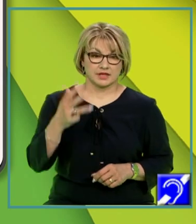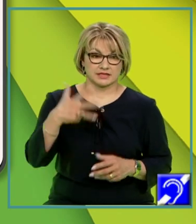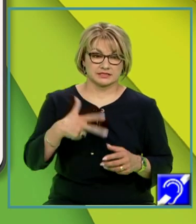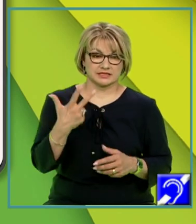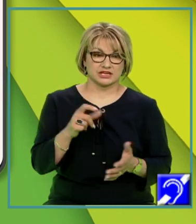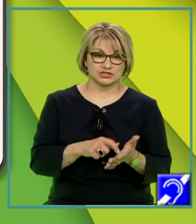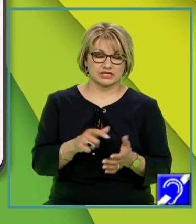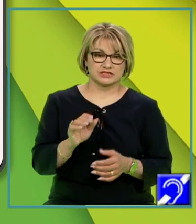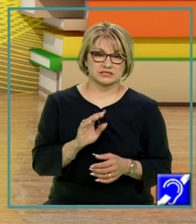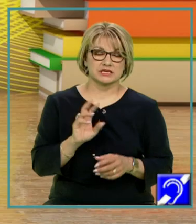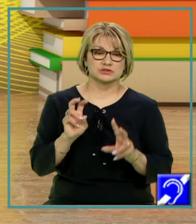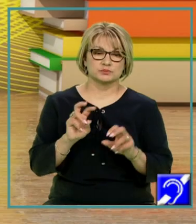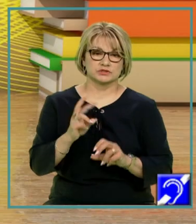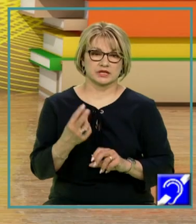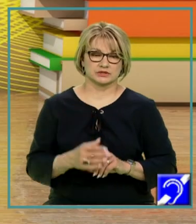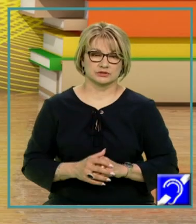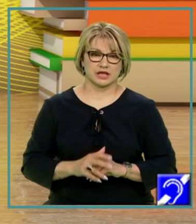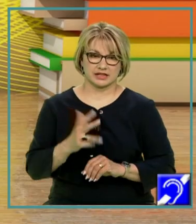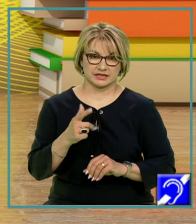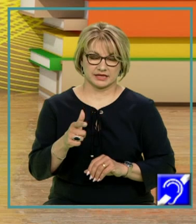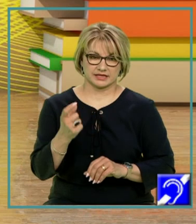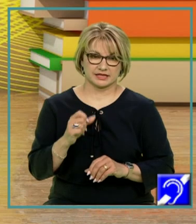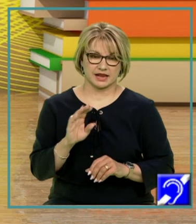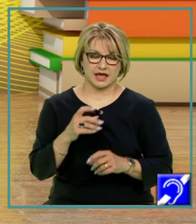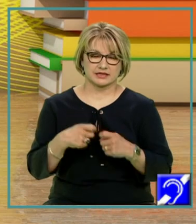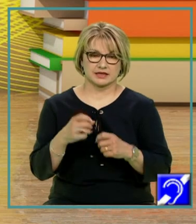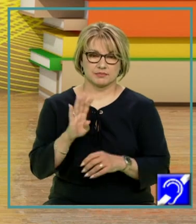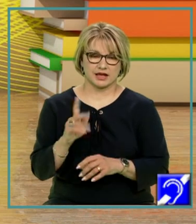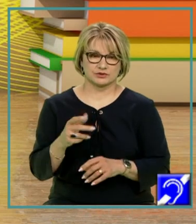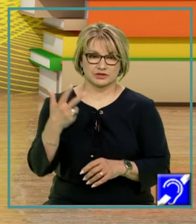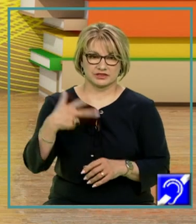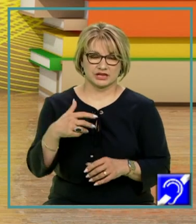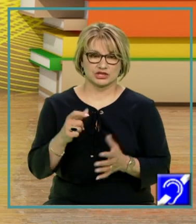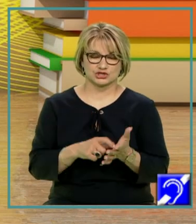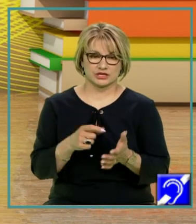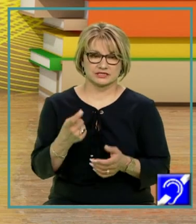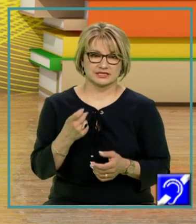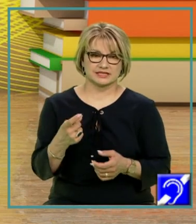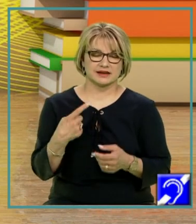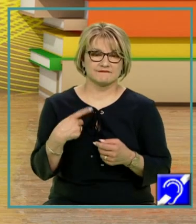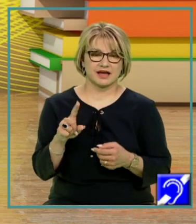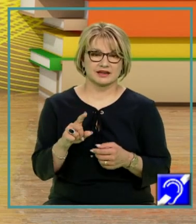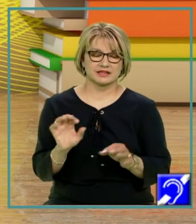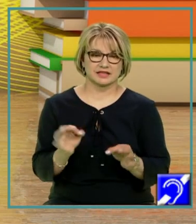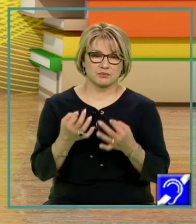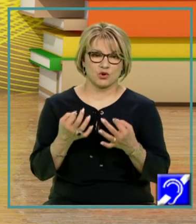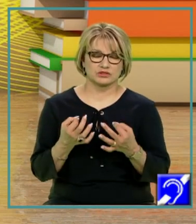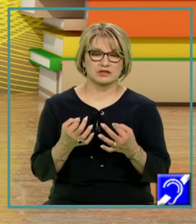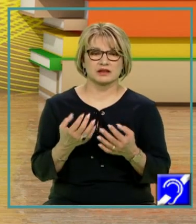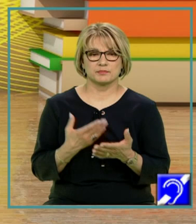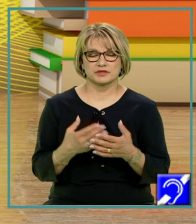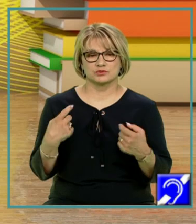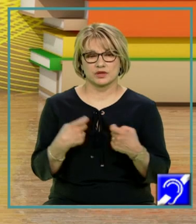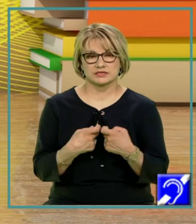cerințe ale subiectului al doilea de la examenul național de bacalaureat, în mod specific cele trei cerințe din varianta model pentru